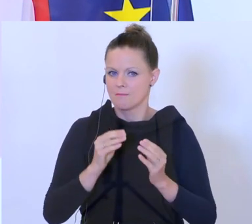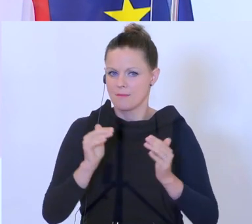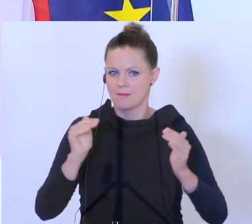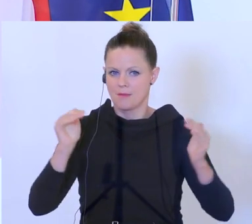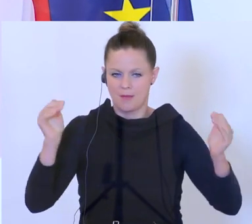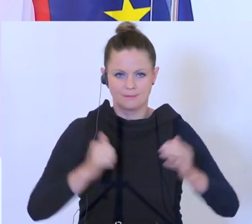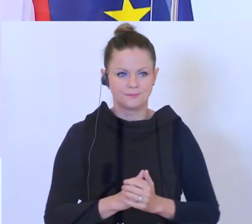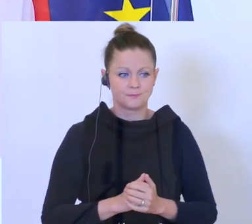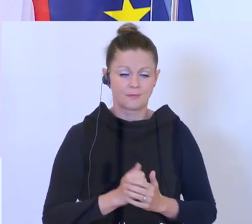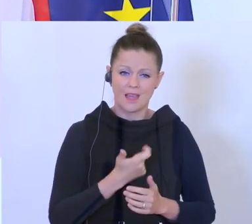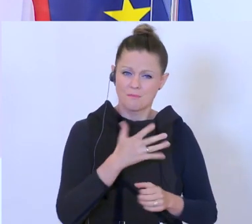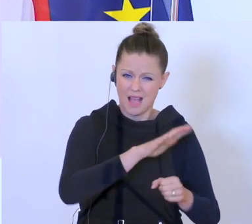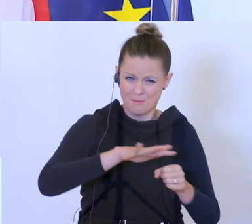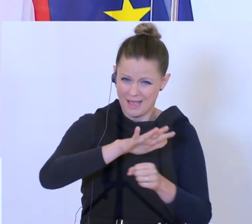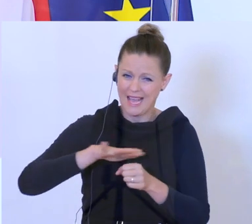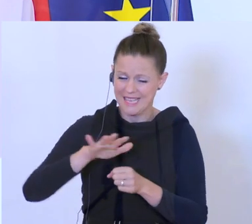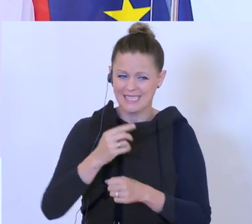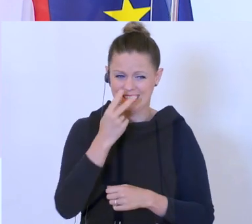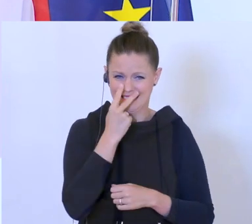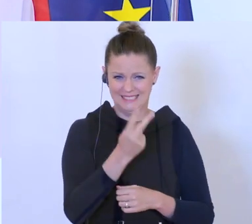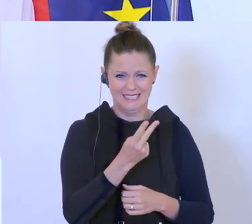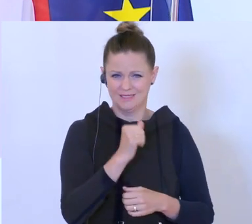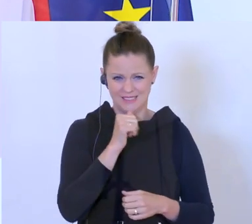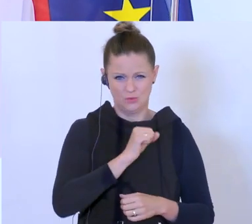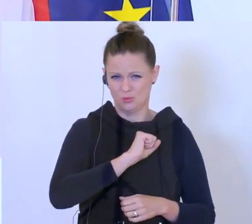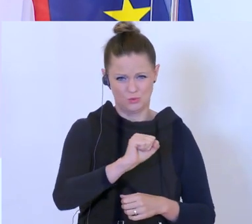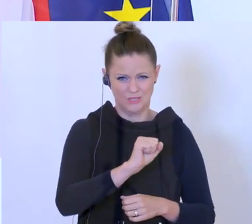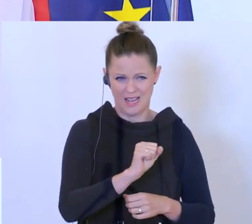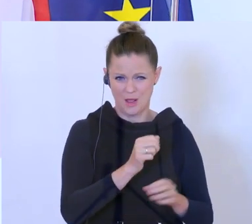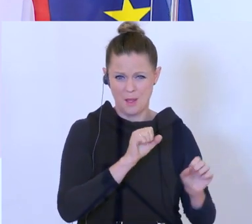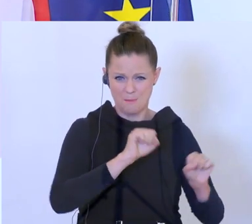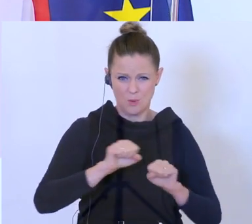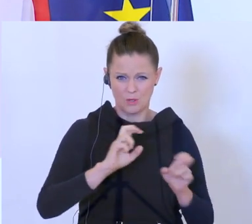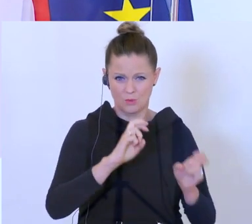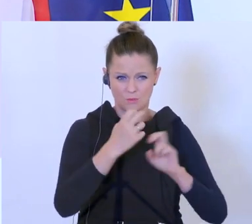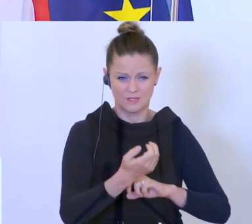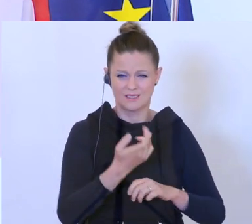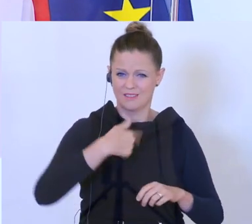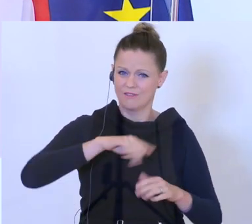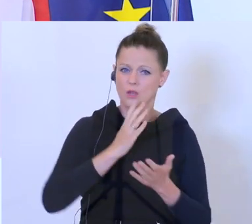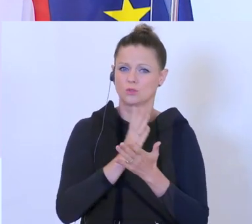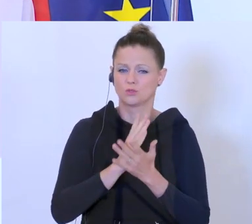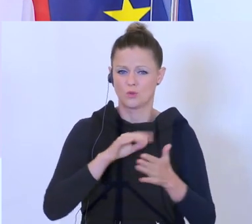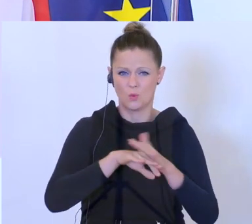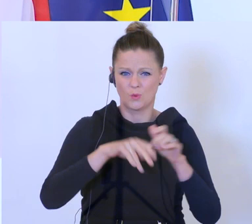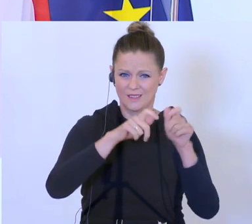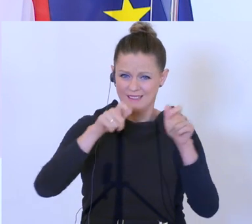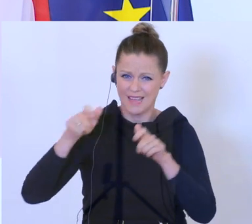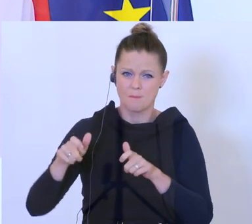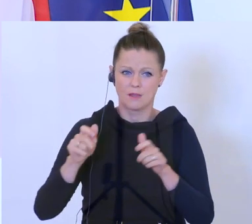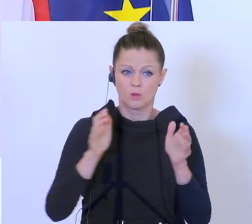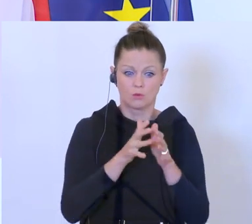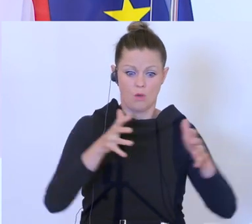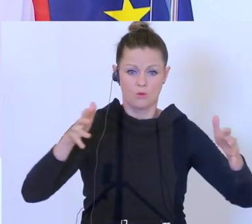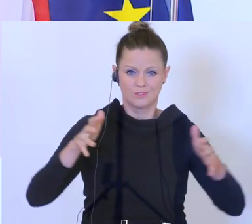Bereichen nicht so schnell geht, wie wir gerne gehabt hätten. Wir sind täglich in Kontakt mit den Unternehmerinnen und Unternehmern, den Größeren, den Kleineren